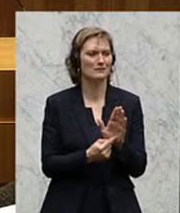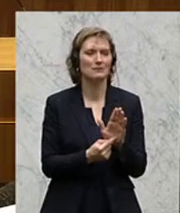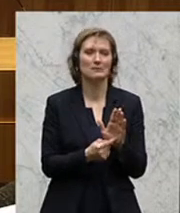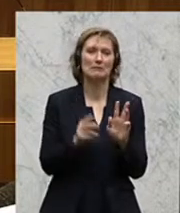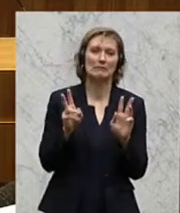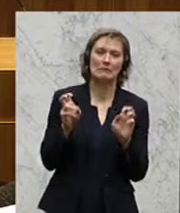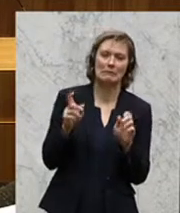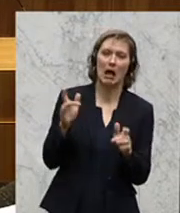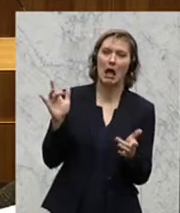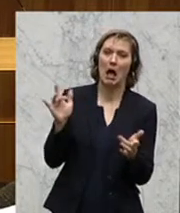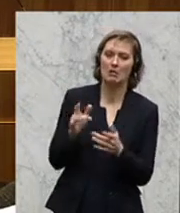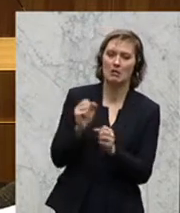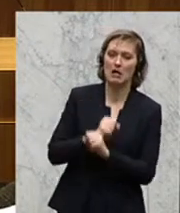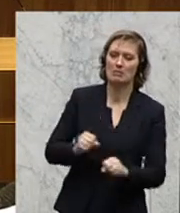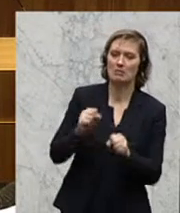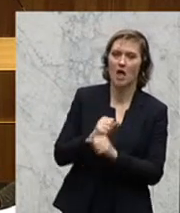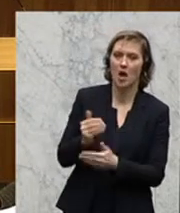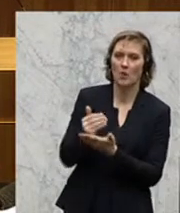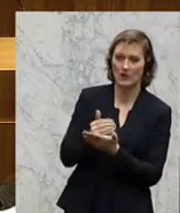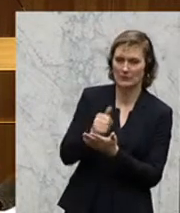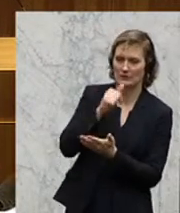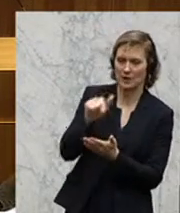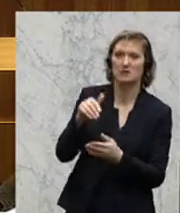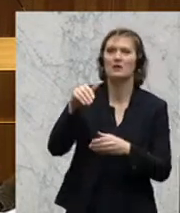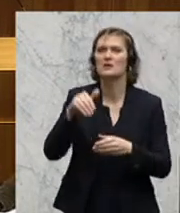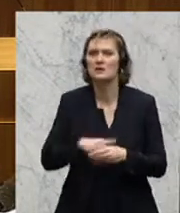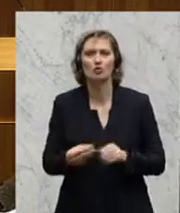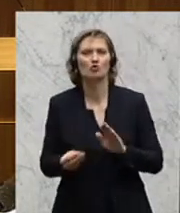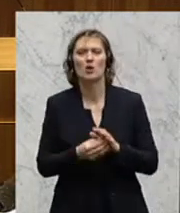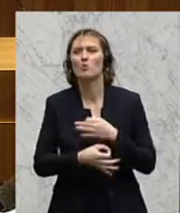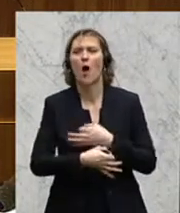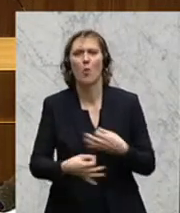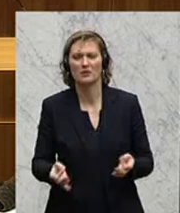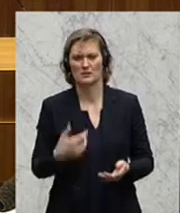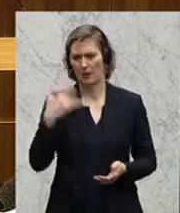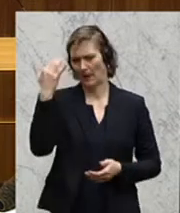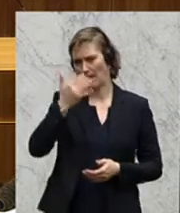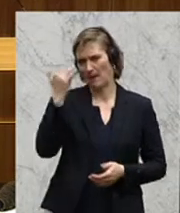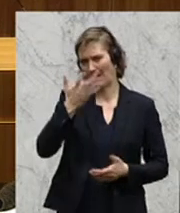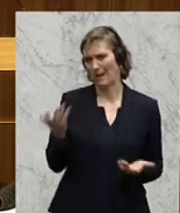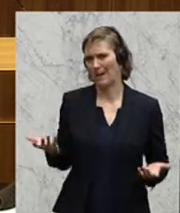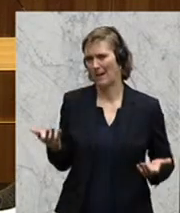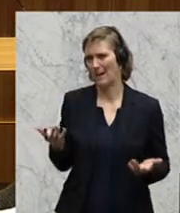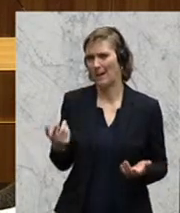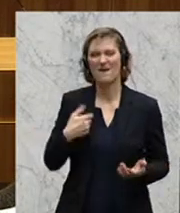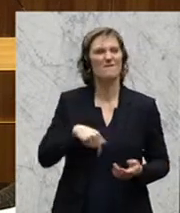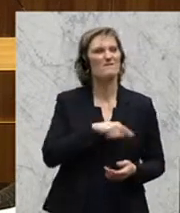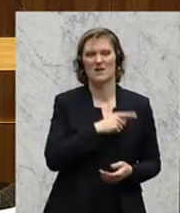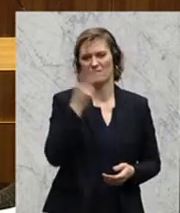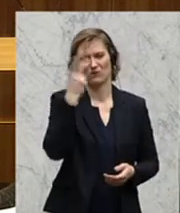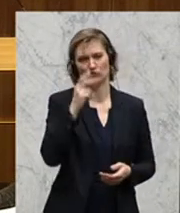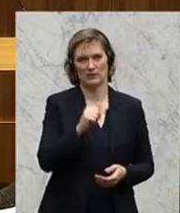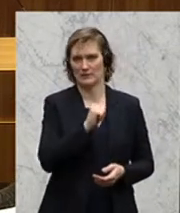salopp, Antiterrorgesetz nennen, wenn nicht einmal dieser Paragraf hier vorgesehen ist, Frau Bundesminister. Also für uns nicht schlüssig,